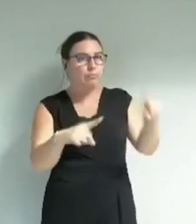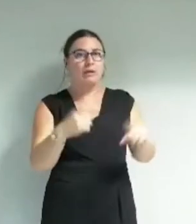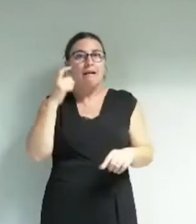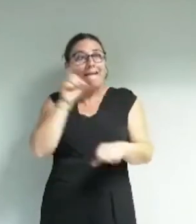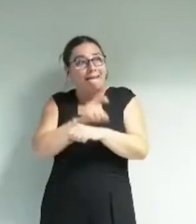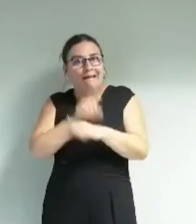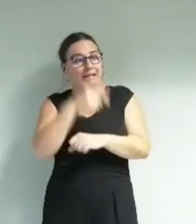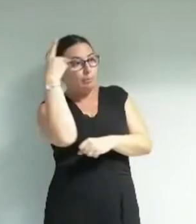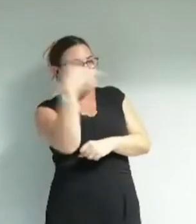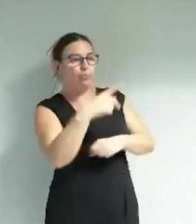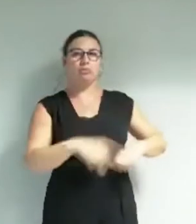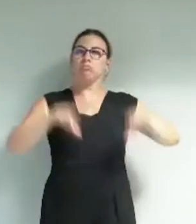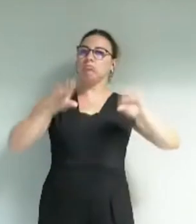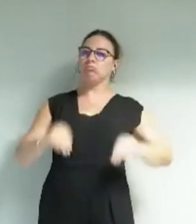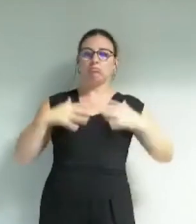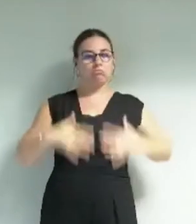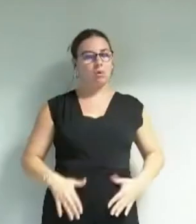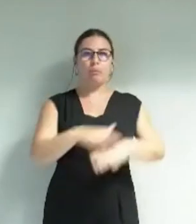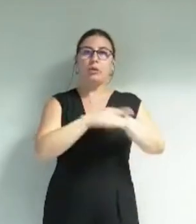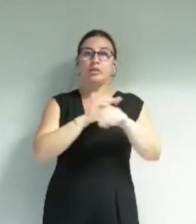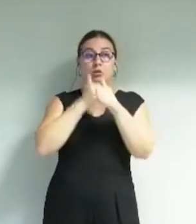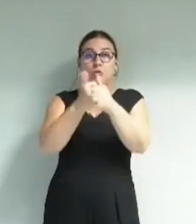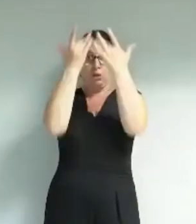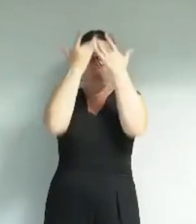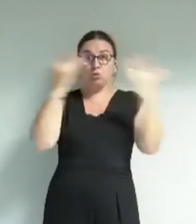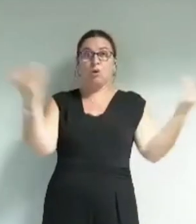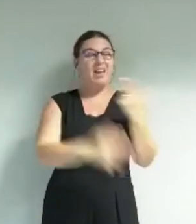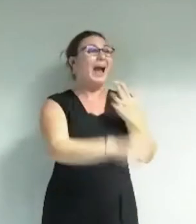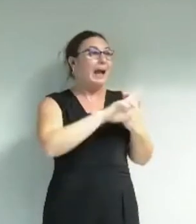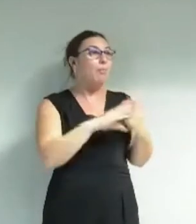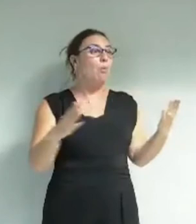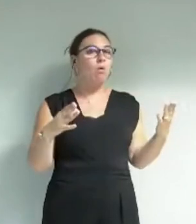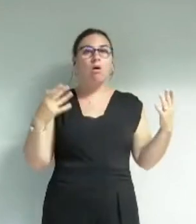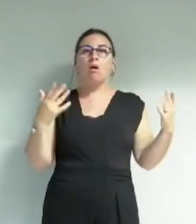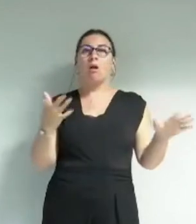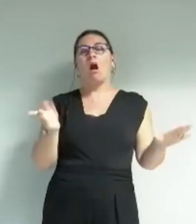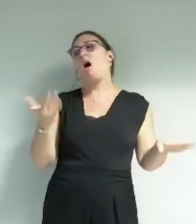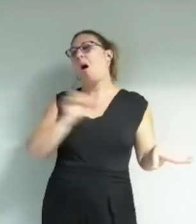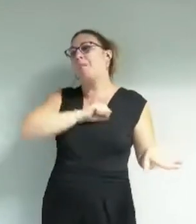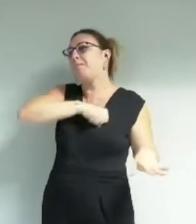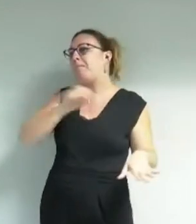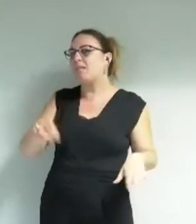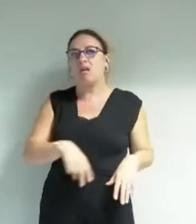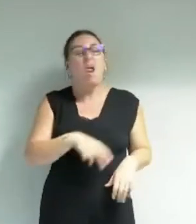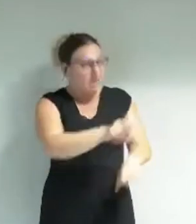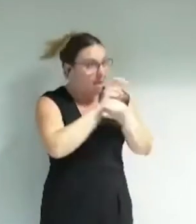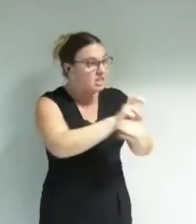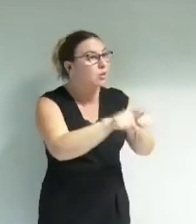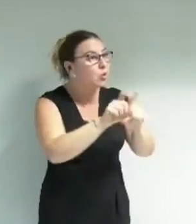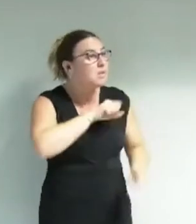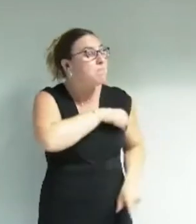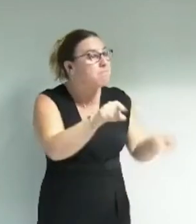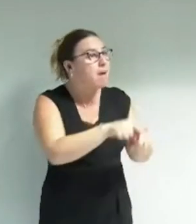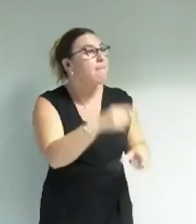de votre positionnement politique vis-à-vis de la culture et vous nous répondez avec votre peine mais gardez votre peine madame l'adjointe et